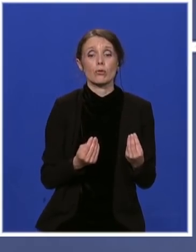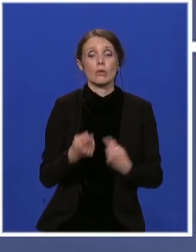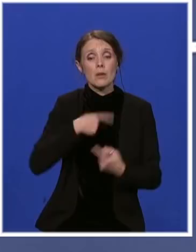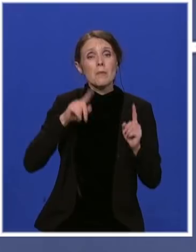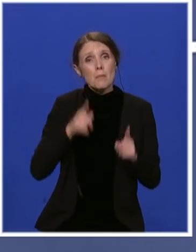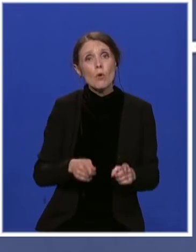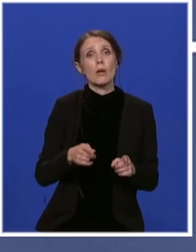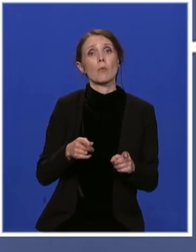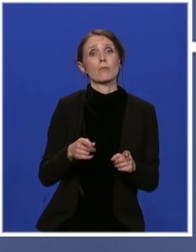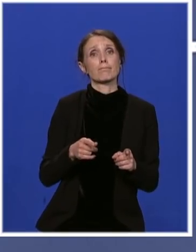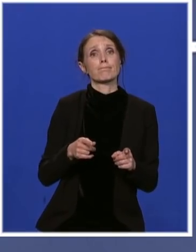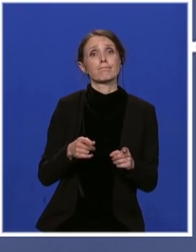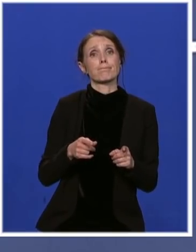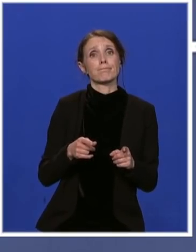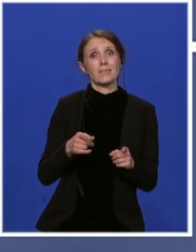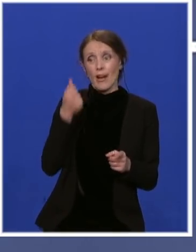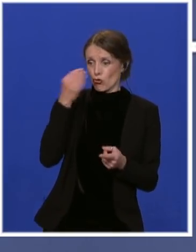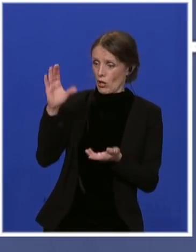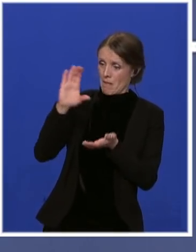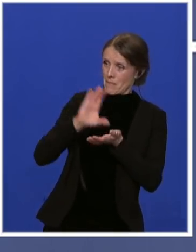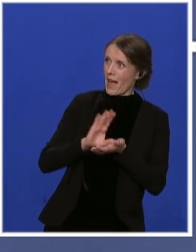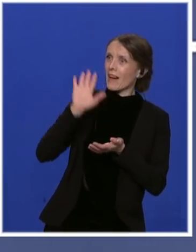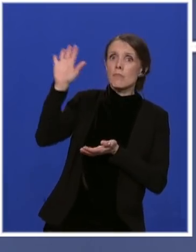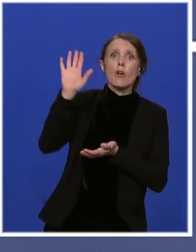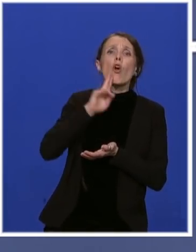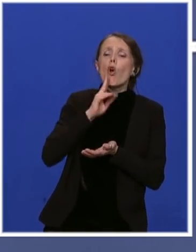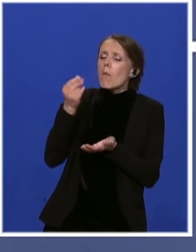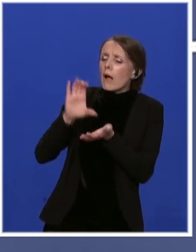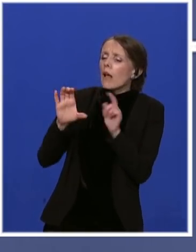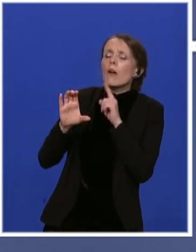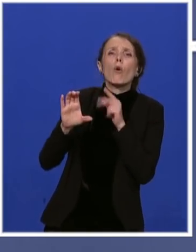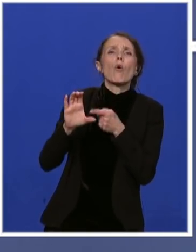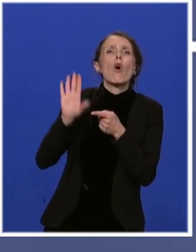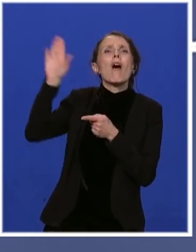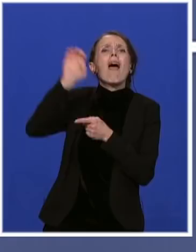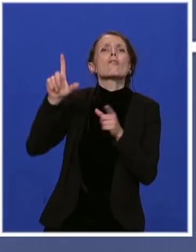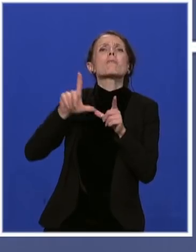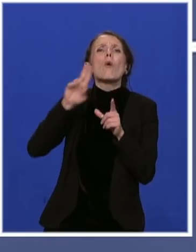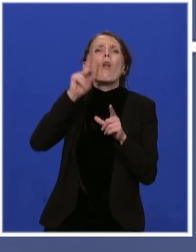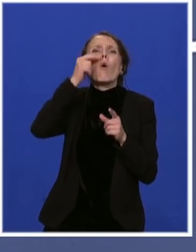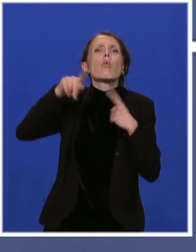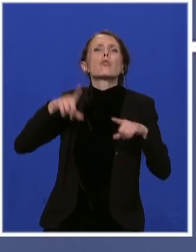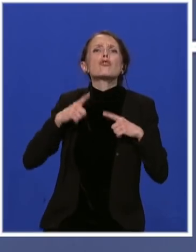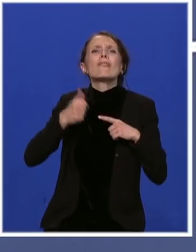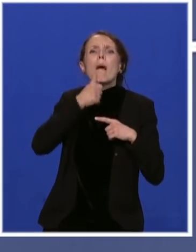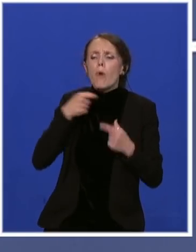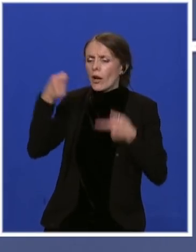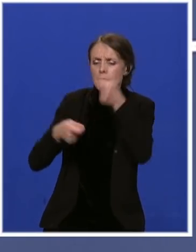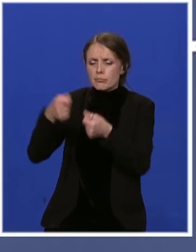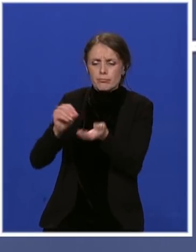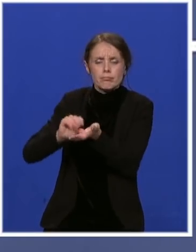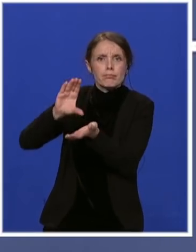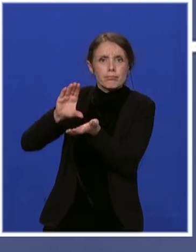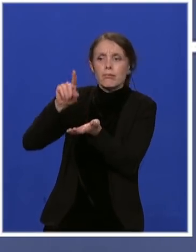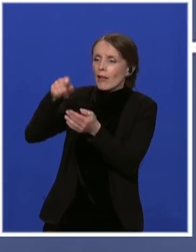poštovanje prema tim parama koje dobijamo od vaših porezkih obveznika. Kao što želimo i mi